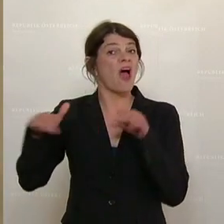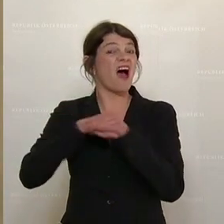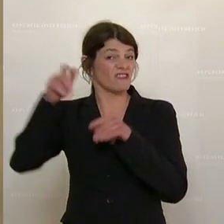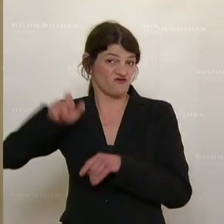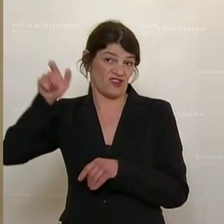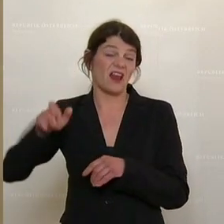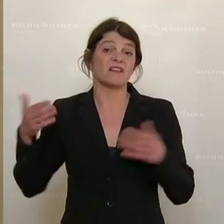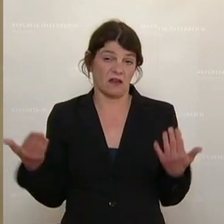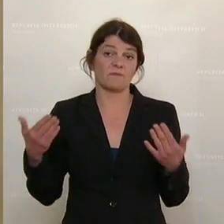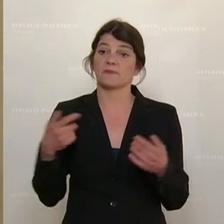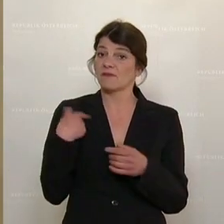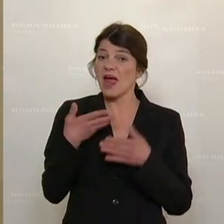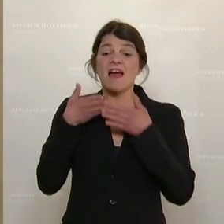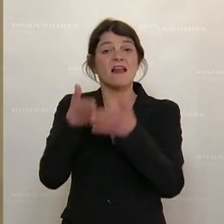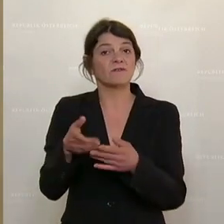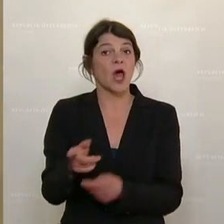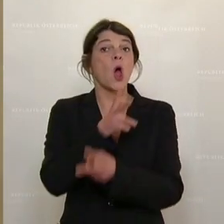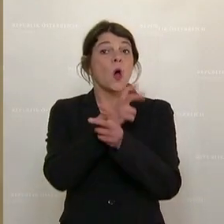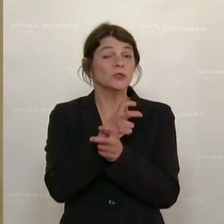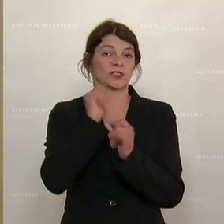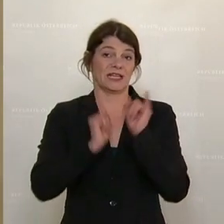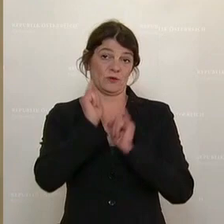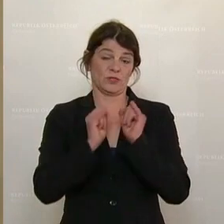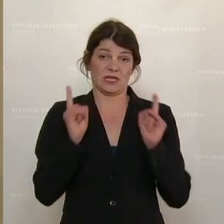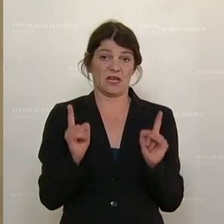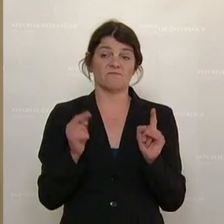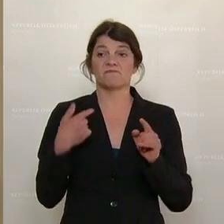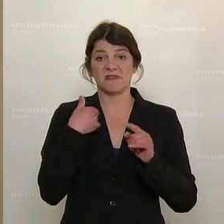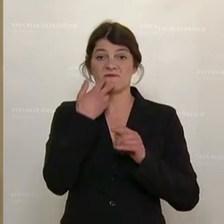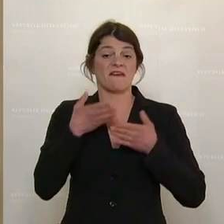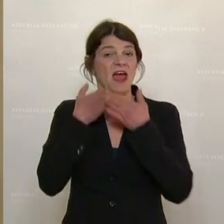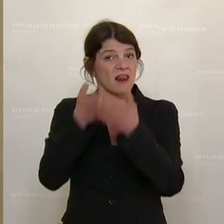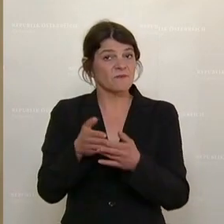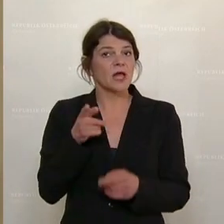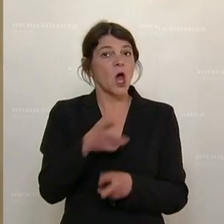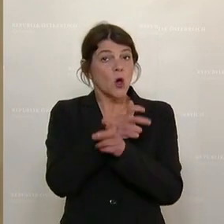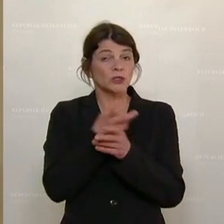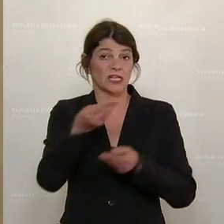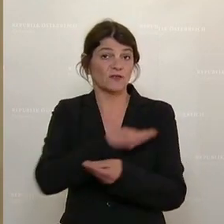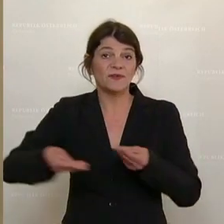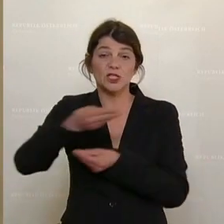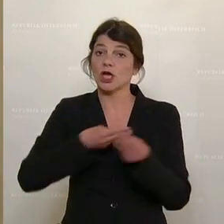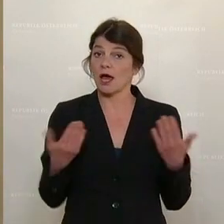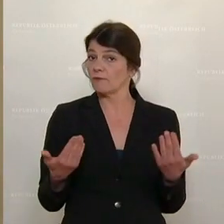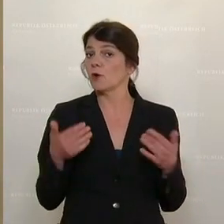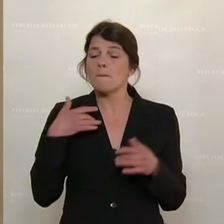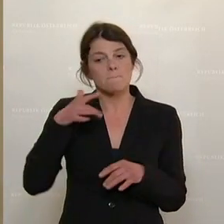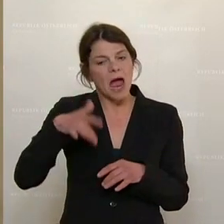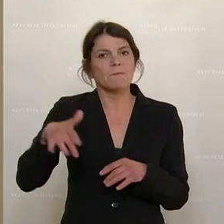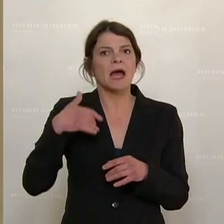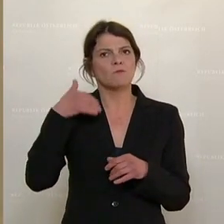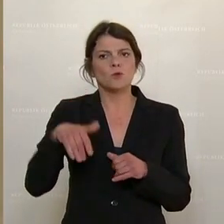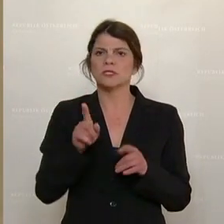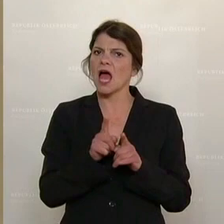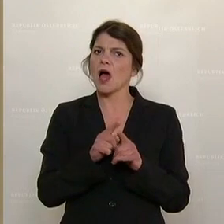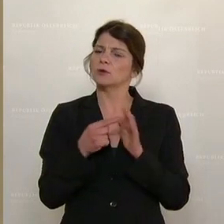Wir stehen auf Seite einer österreichischen Industrie. Wir stehen auf Seite der österreichischen Wirtschaft. Und man muss ab und zu auch